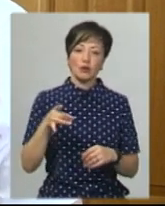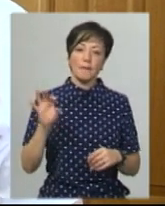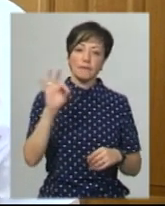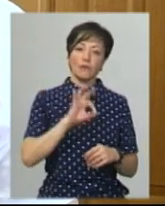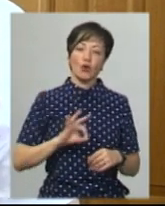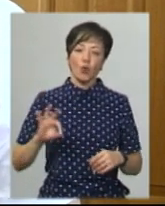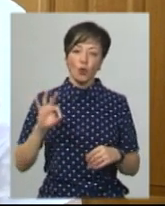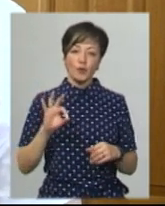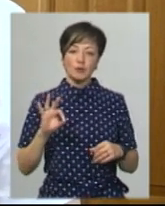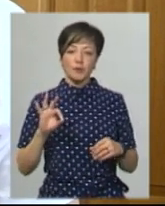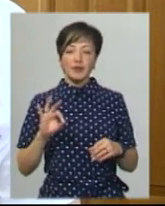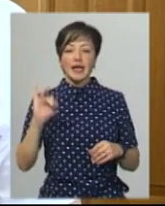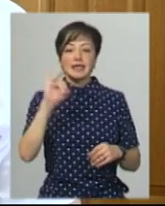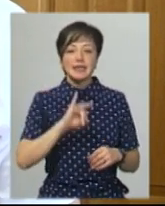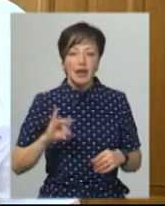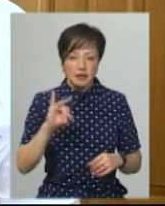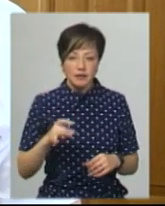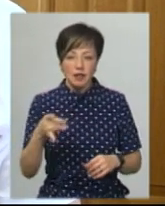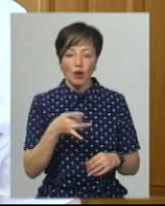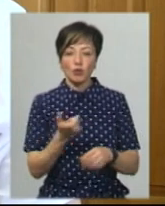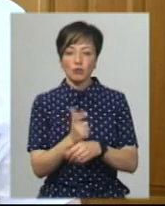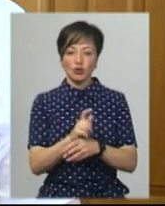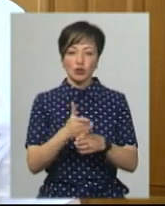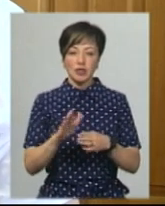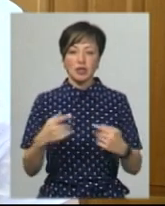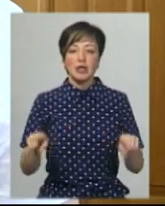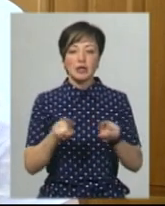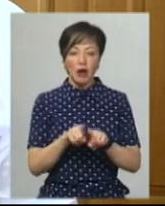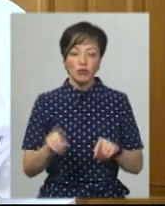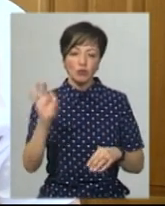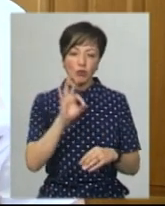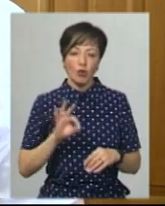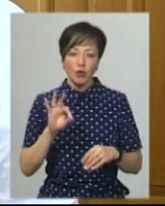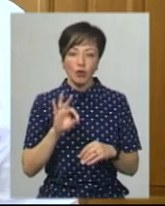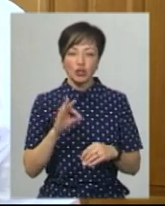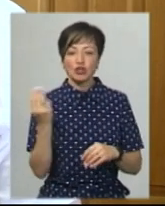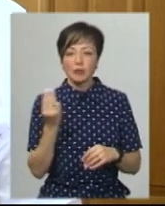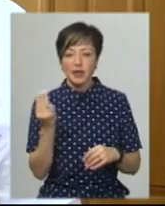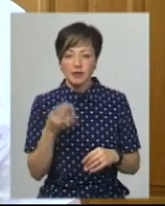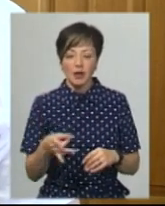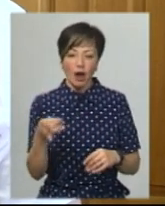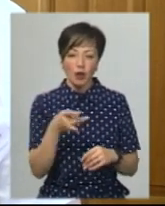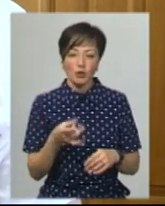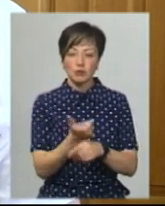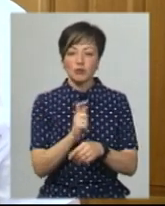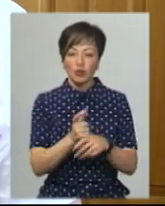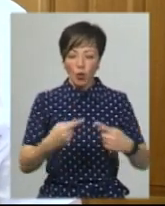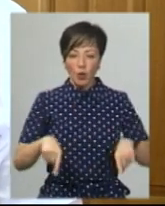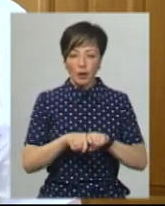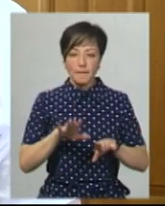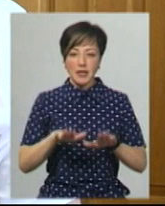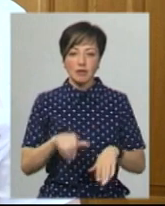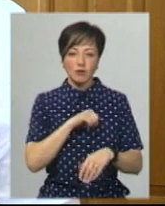Ізяславський район, більшу його частину. Також мова йде про Шепетівський район. Та більшість органів місцевого